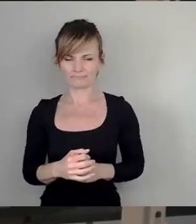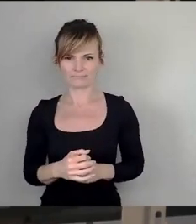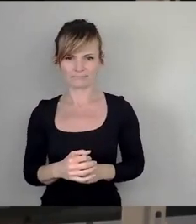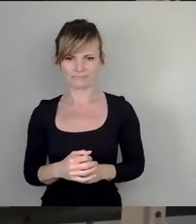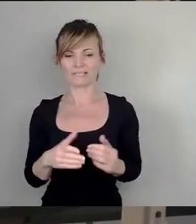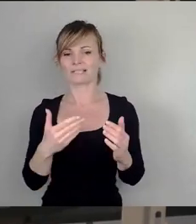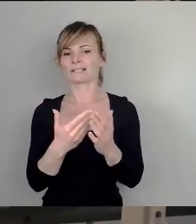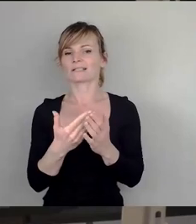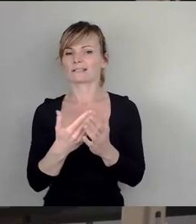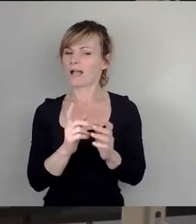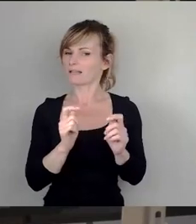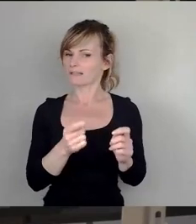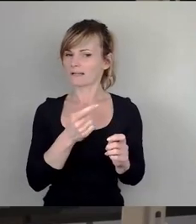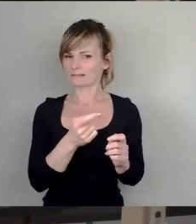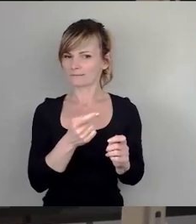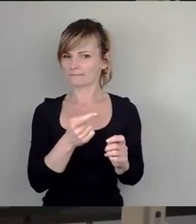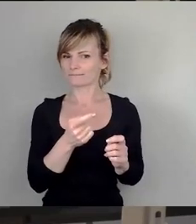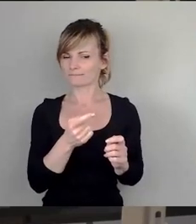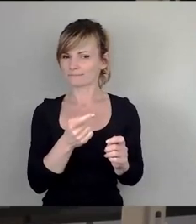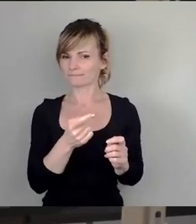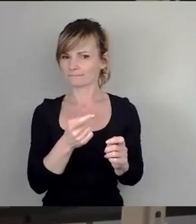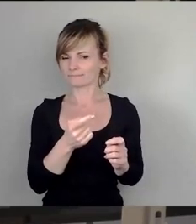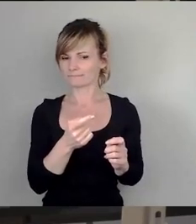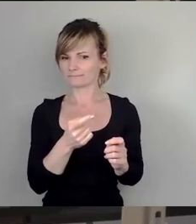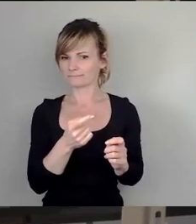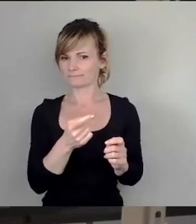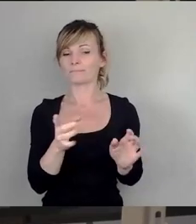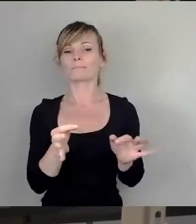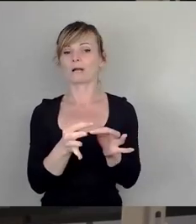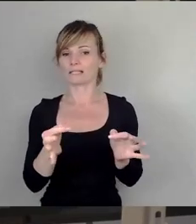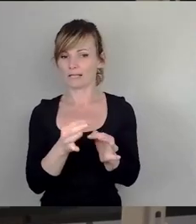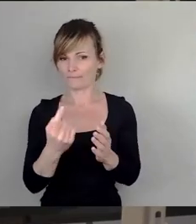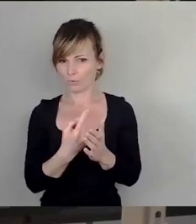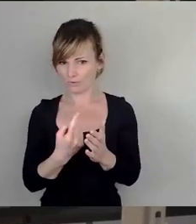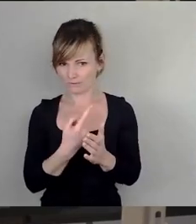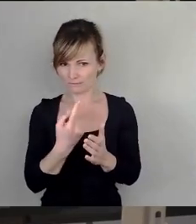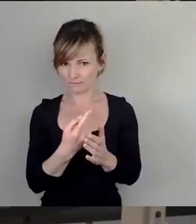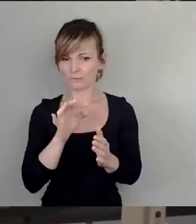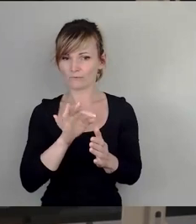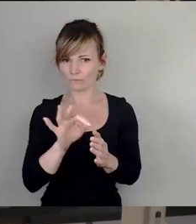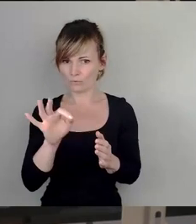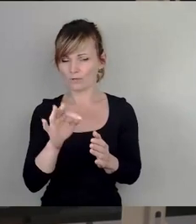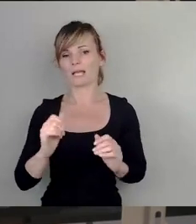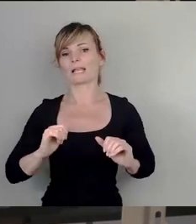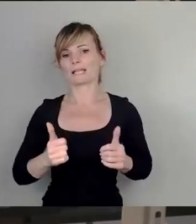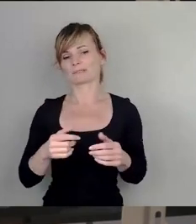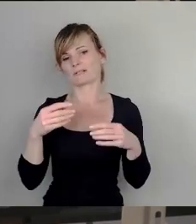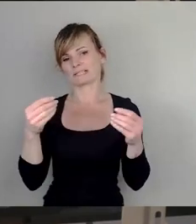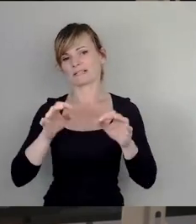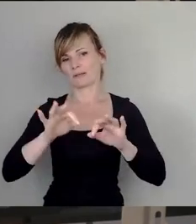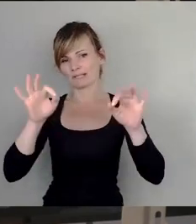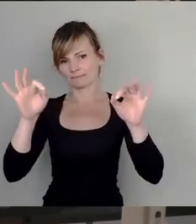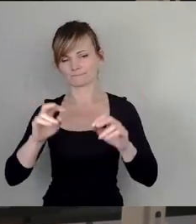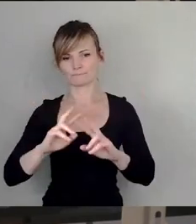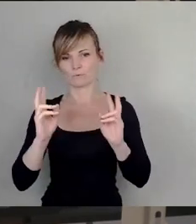fordert Maßnahmen ein, die zur Verbesserung der Lebensqualität, zur Verbesserung der Umfeldbedingungen führen